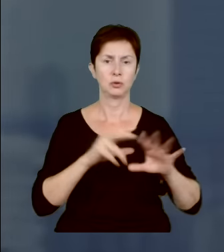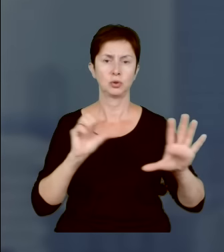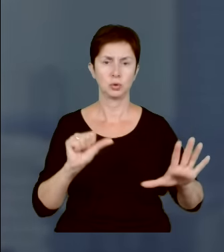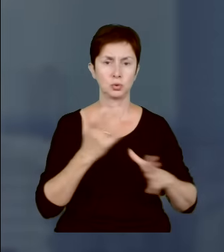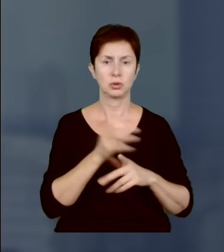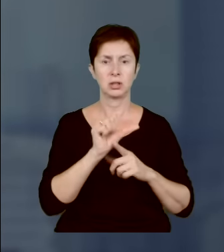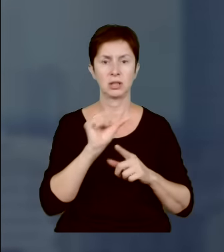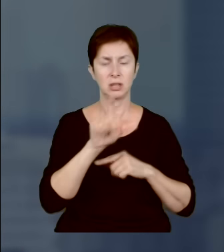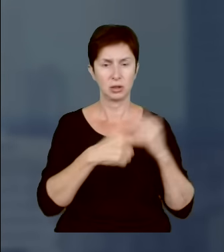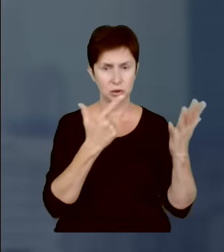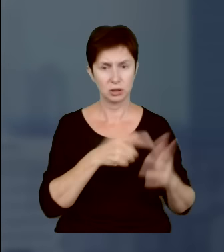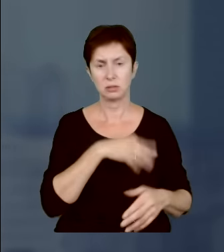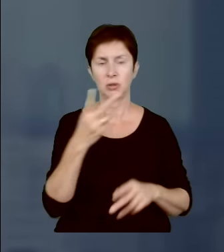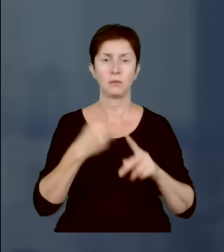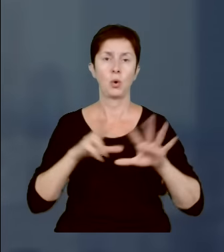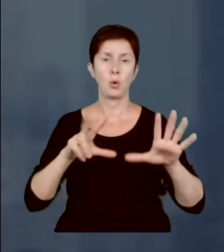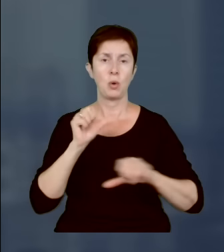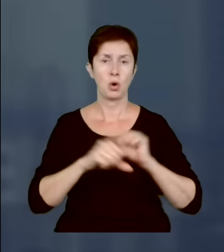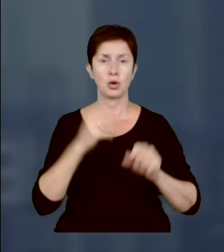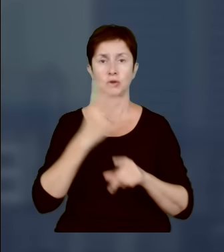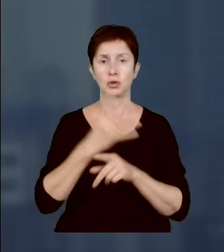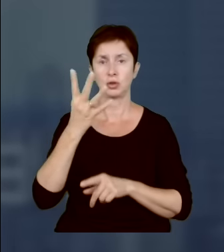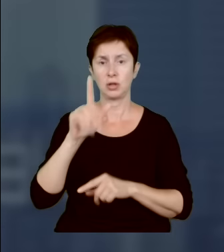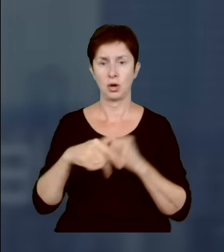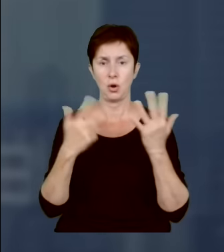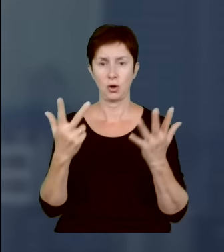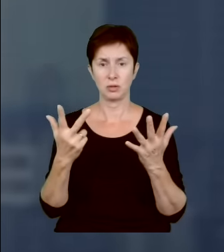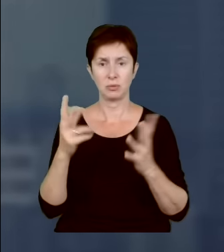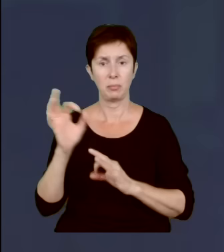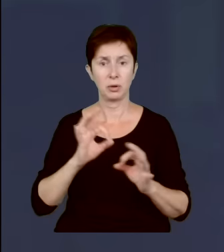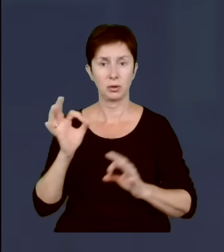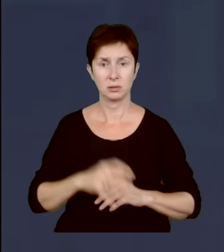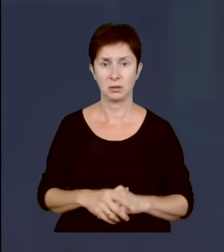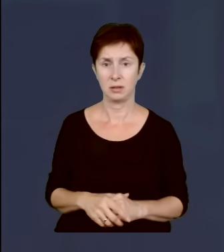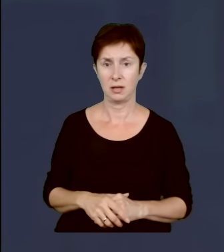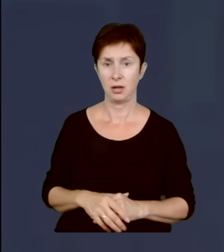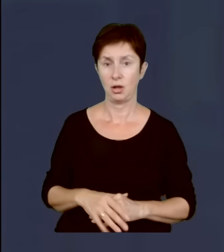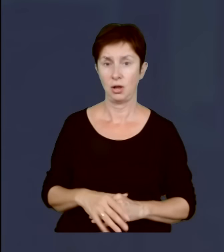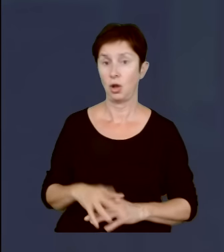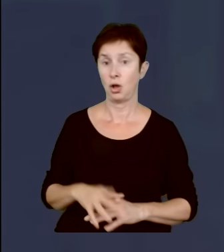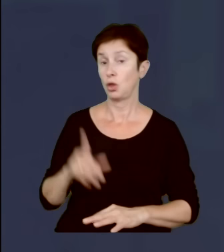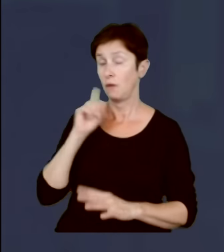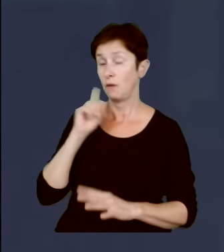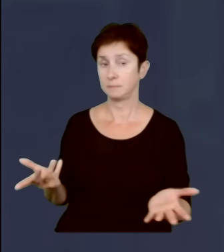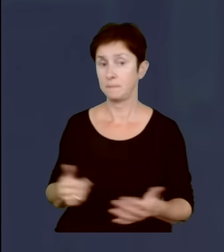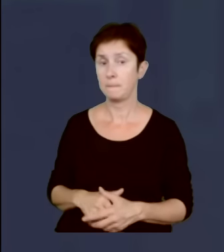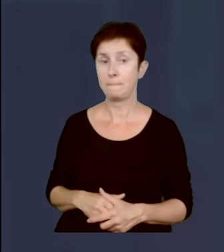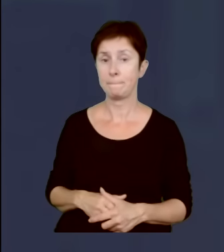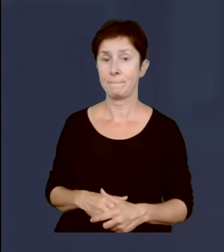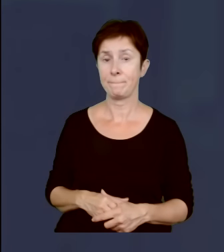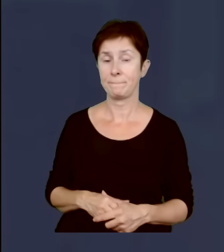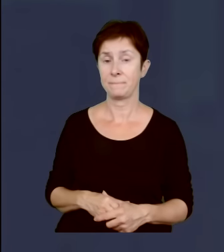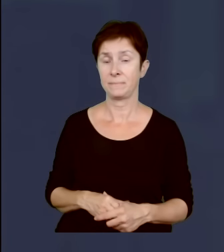,7%, a w 2028 to już 44,8%. No właśnie. Jeżeli chodzi o płatności za